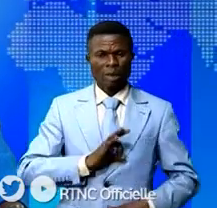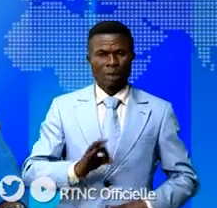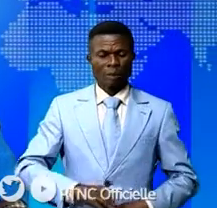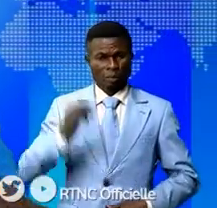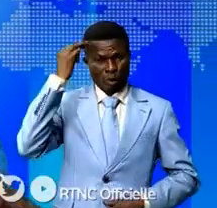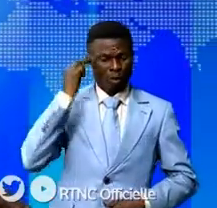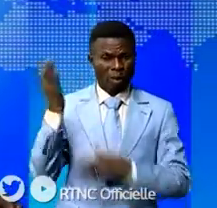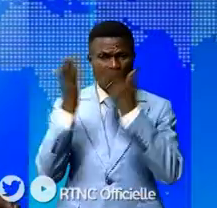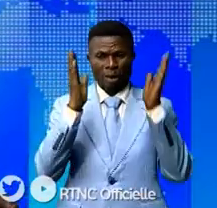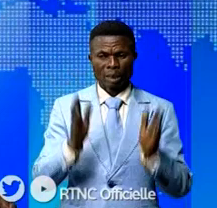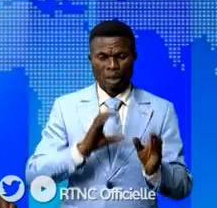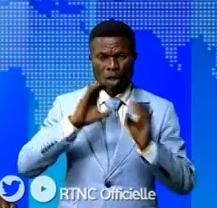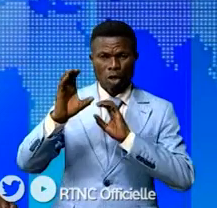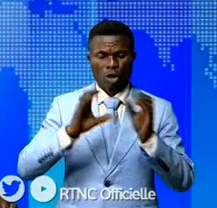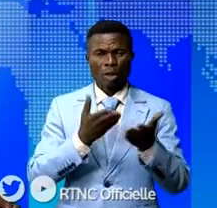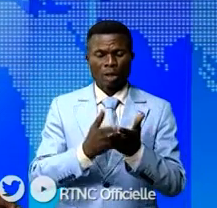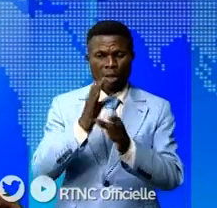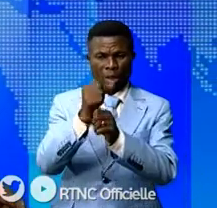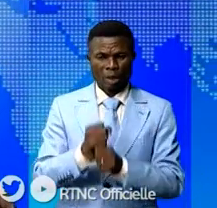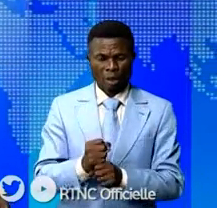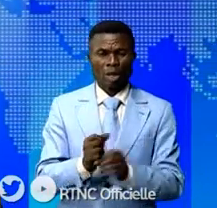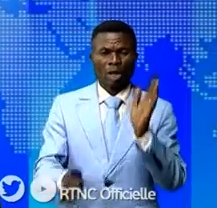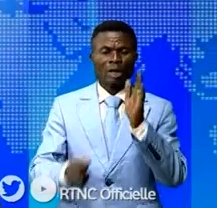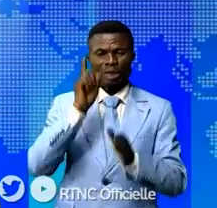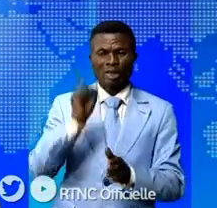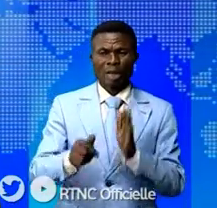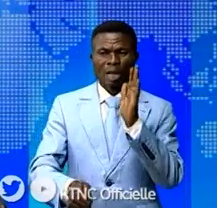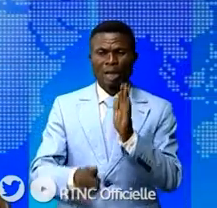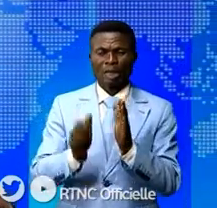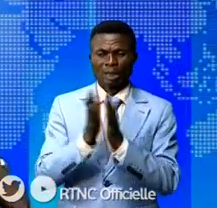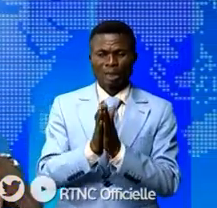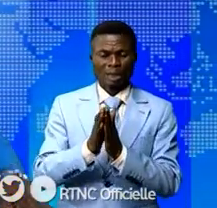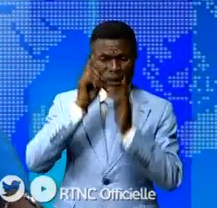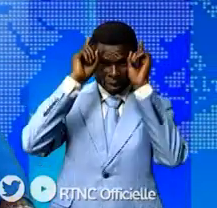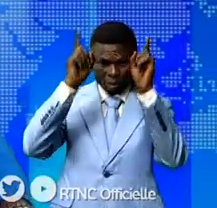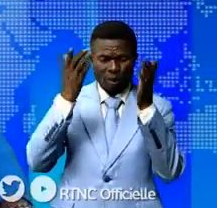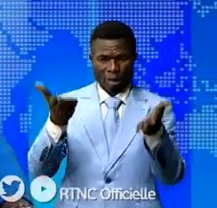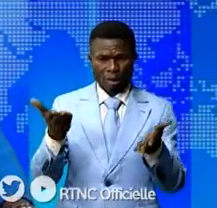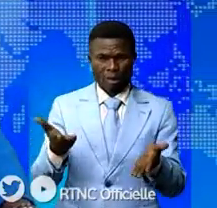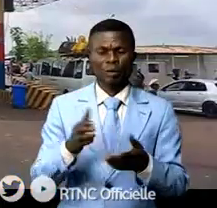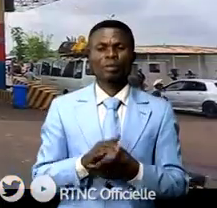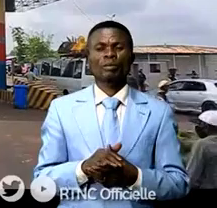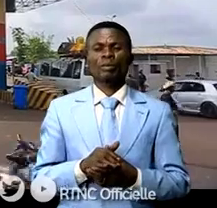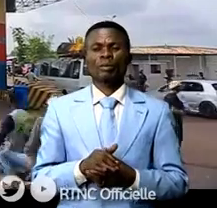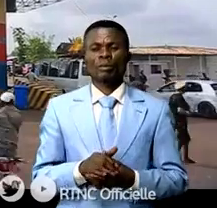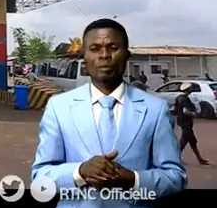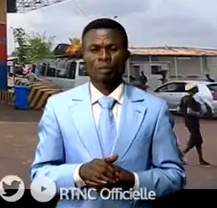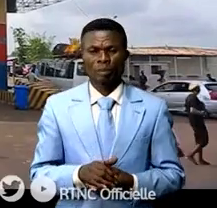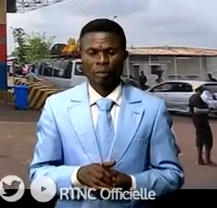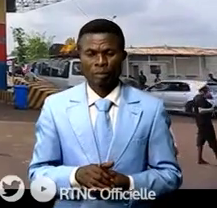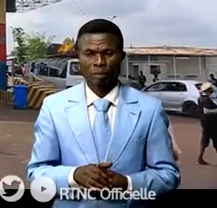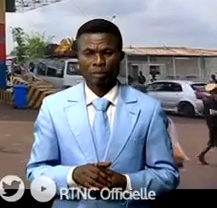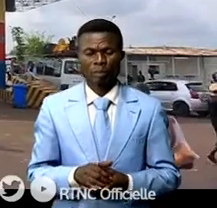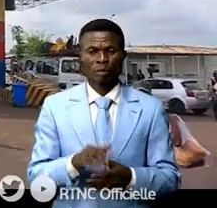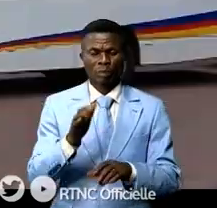'est le ministre de transport et voie de communication qui a réceptionné ces bus, Vital Paga était présent. Le